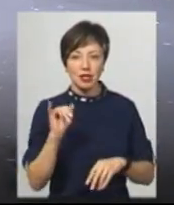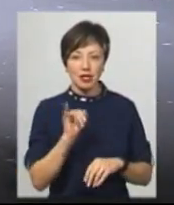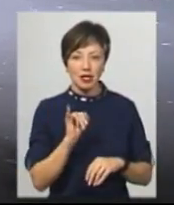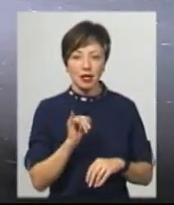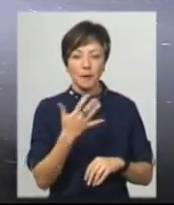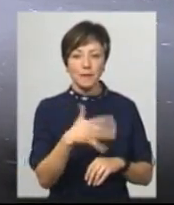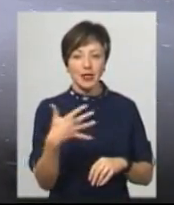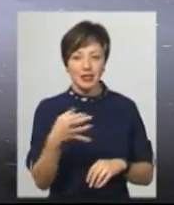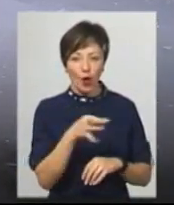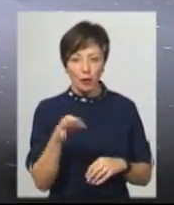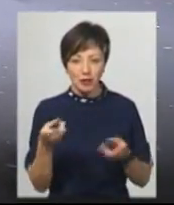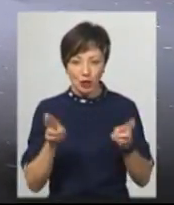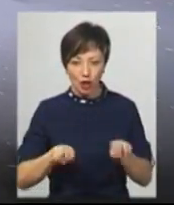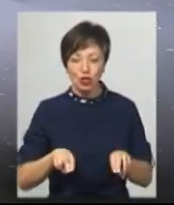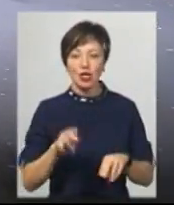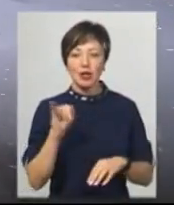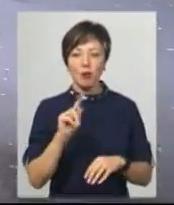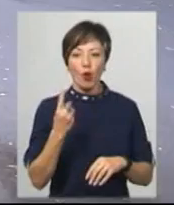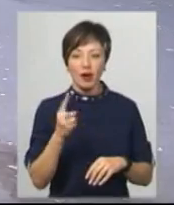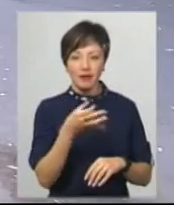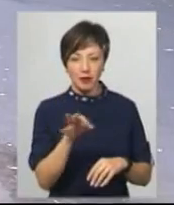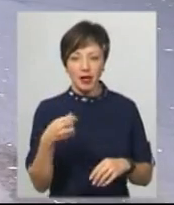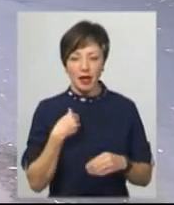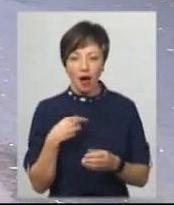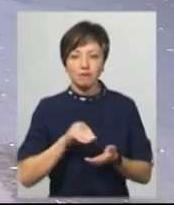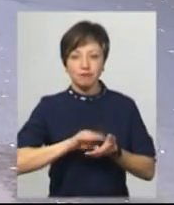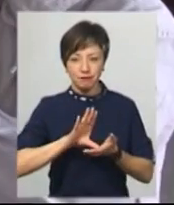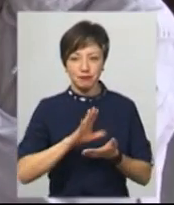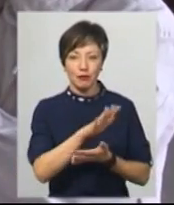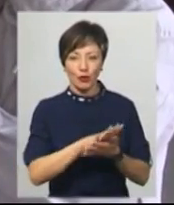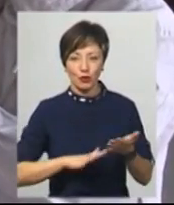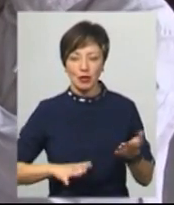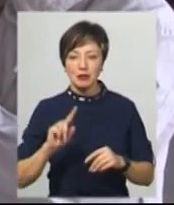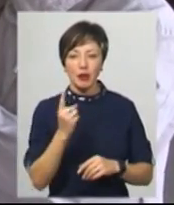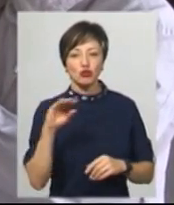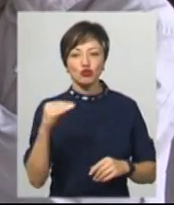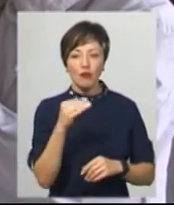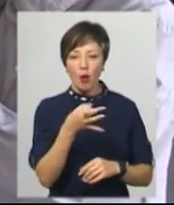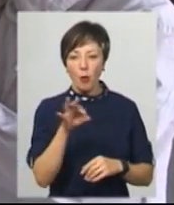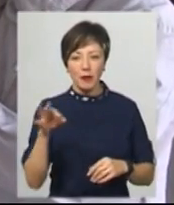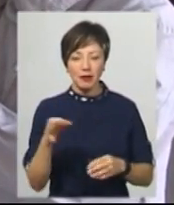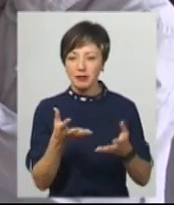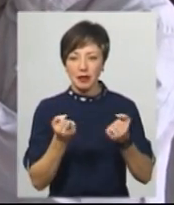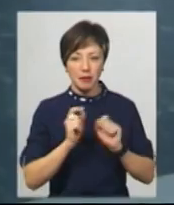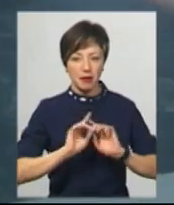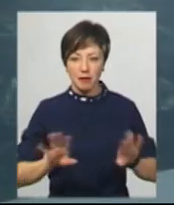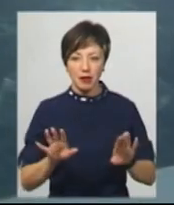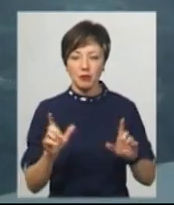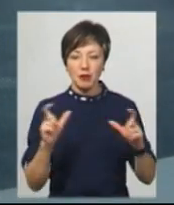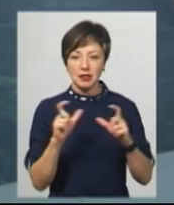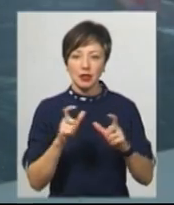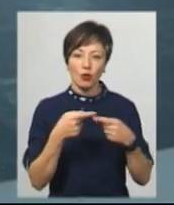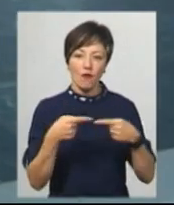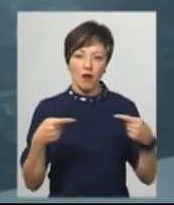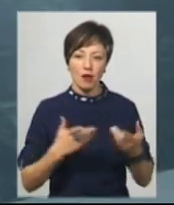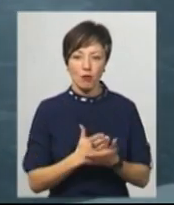і по 50 залишилось, і по гривні я збираю. З 1 жовтня монети не прийматимуть під час розрахунків за